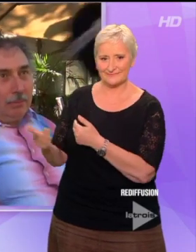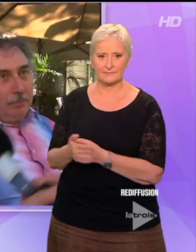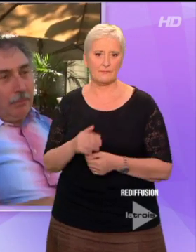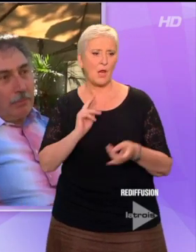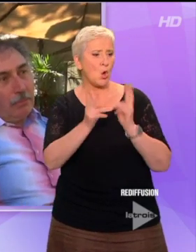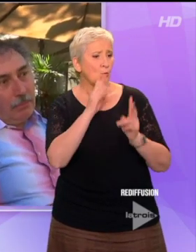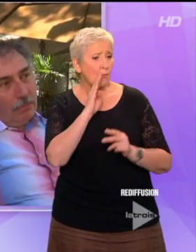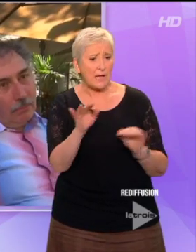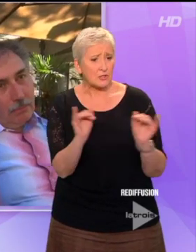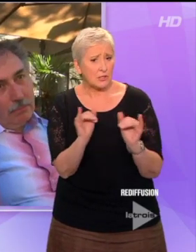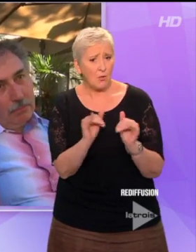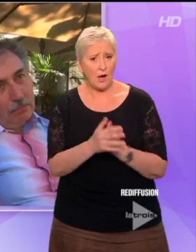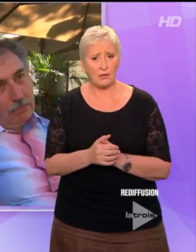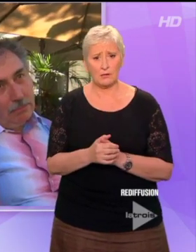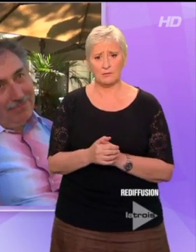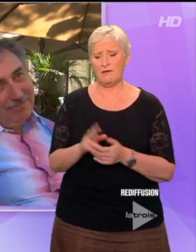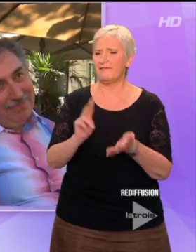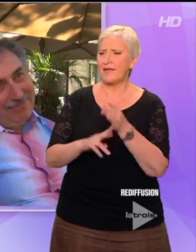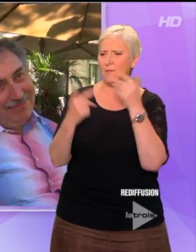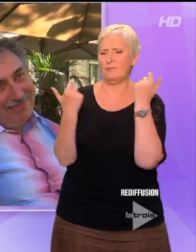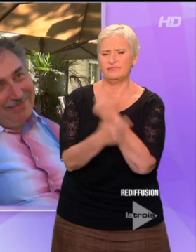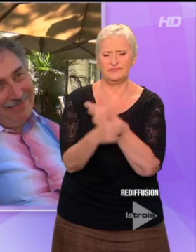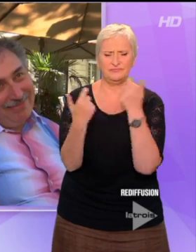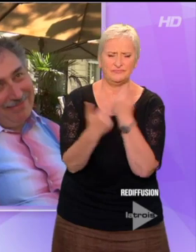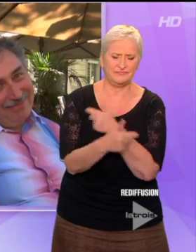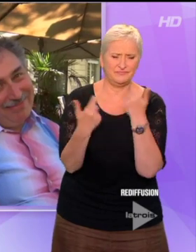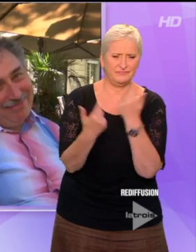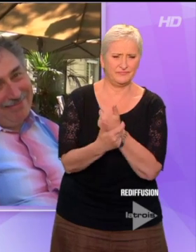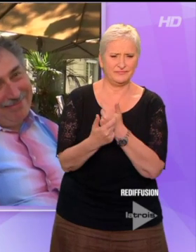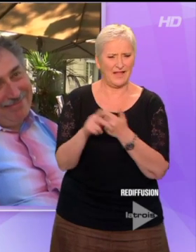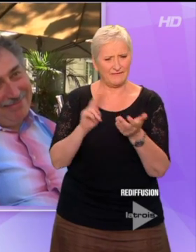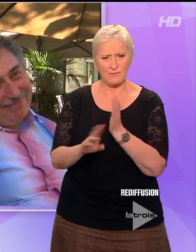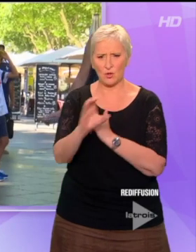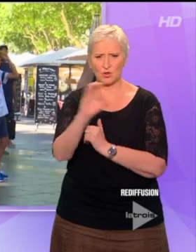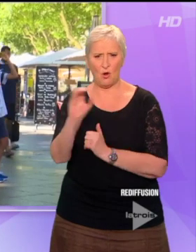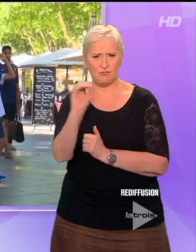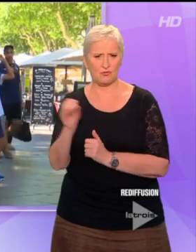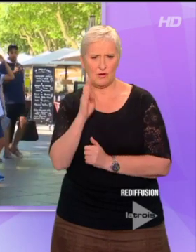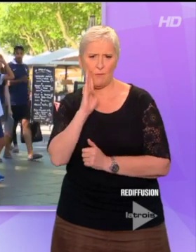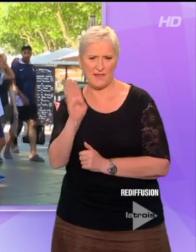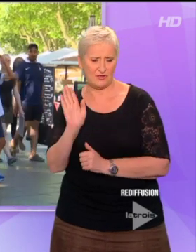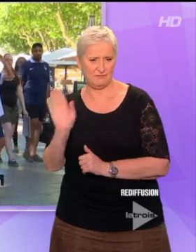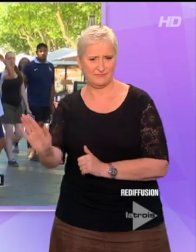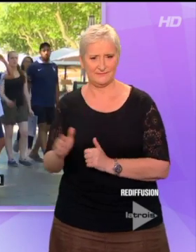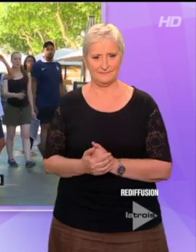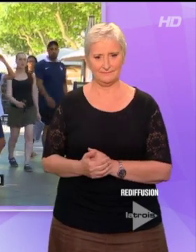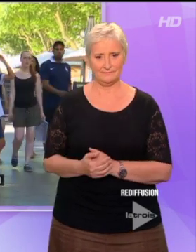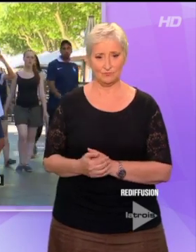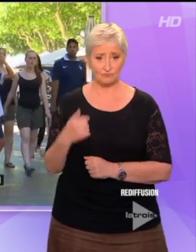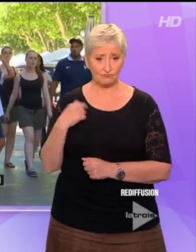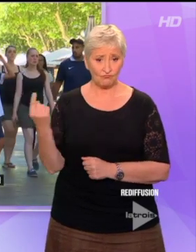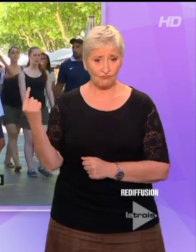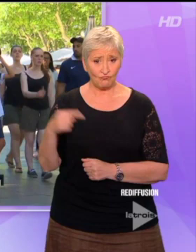'humour belge ? Désopilant, totalement désopilant, totalement belge. C'est une drogue dure, on vient parce que